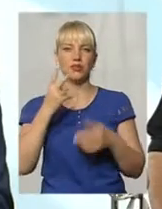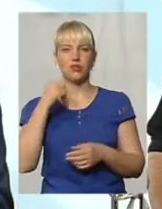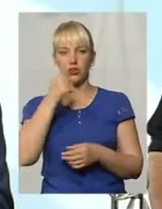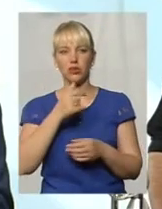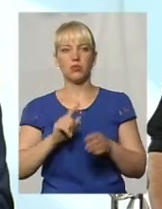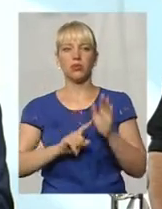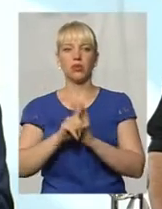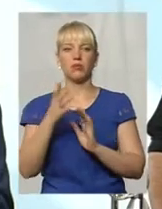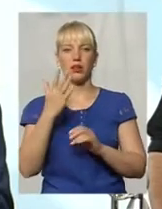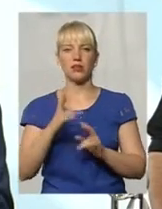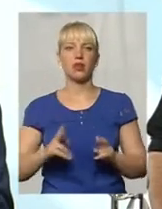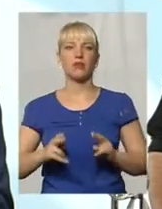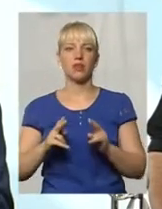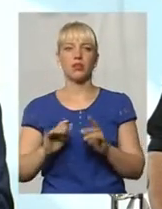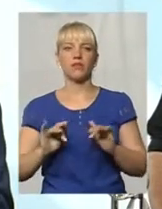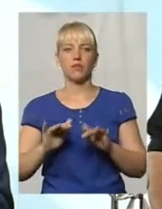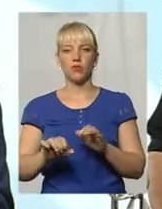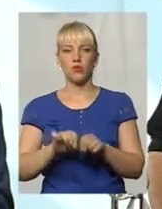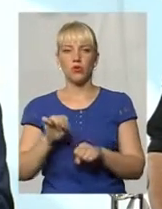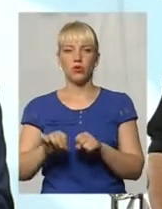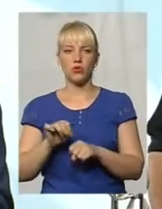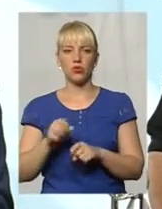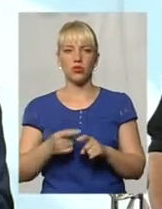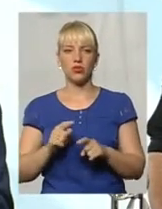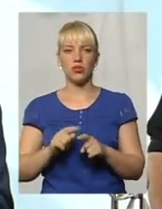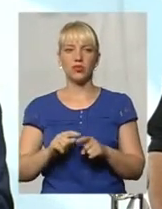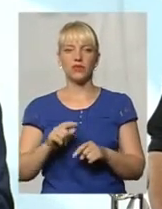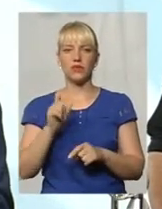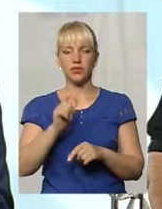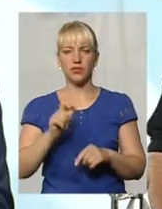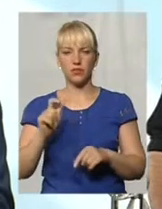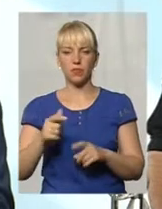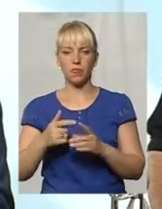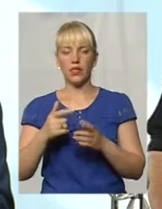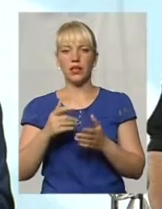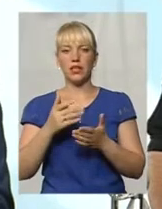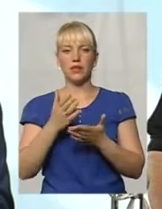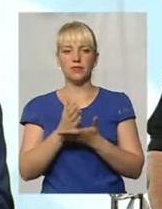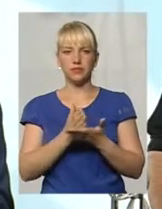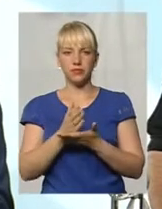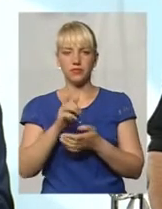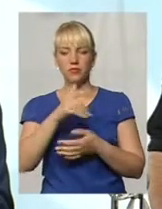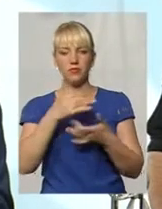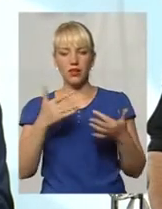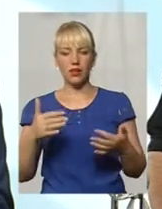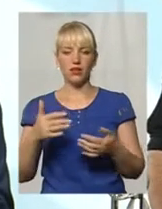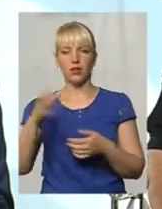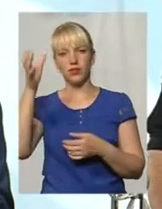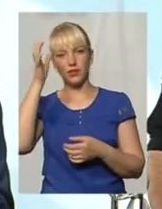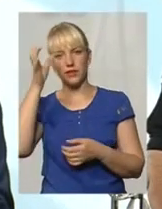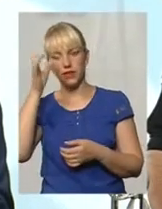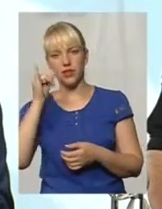кримінальних правопорушень, чинені службовими особами різних і влади, як і освіти,